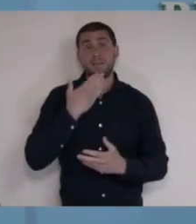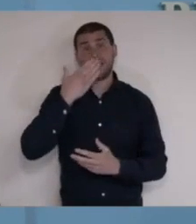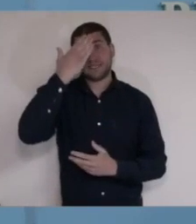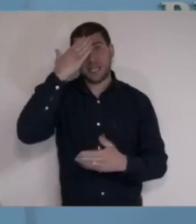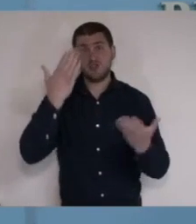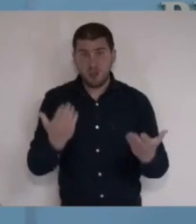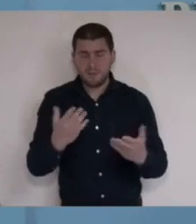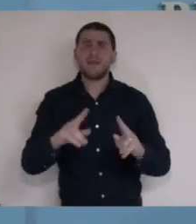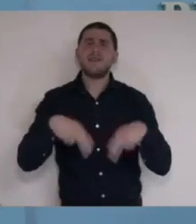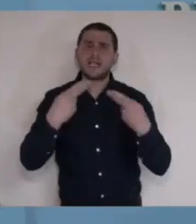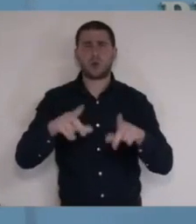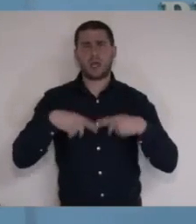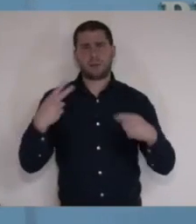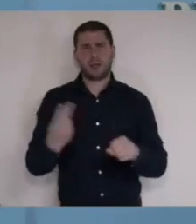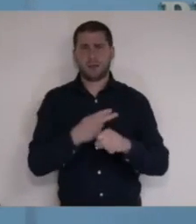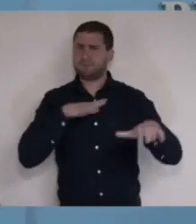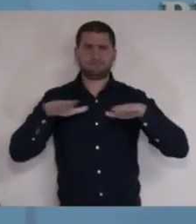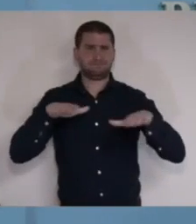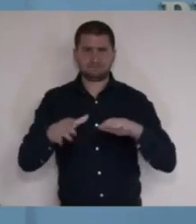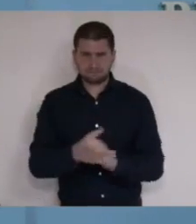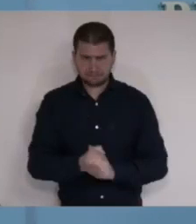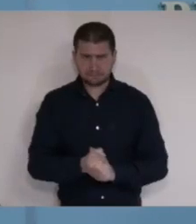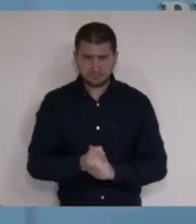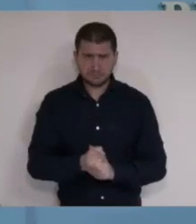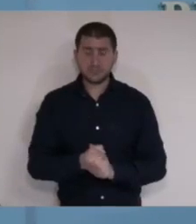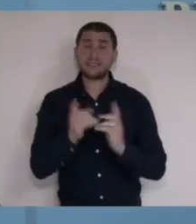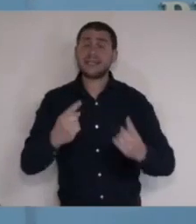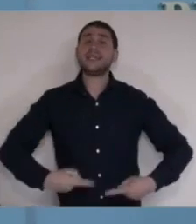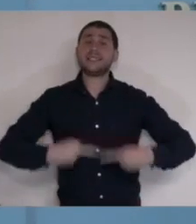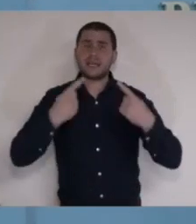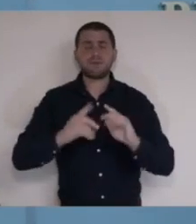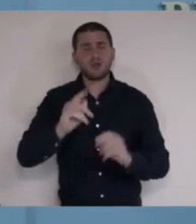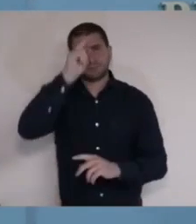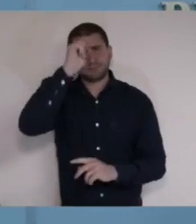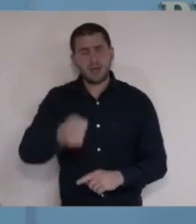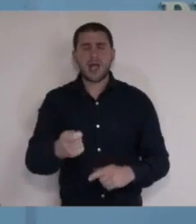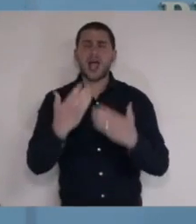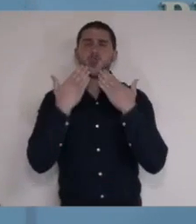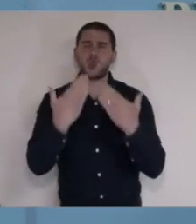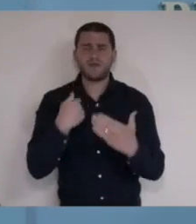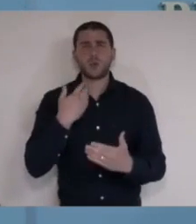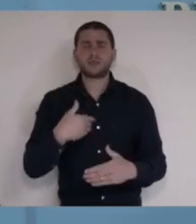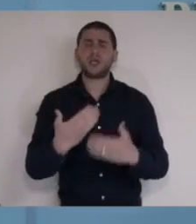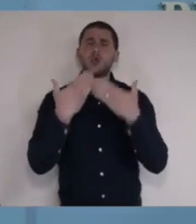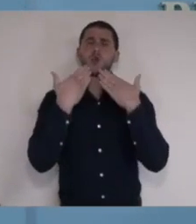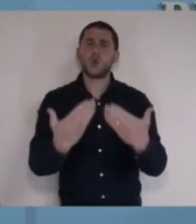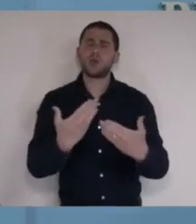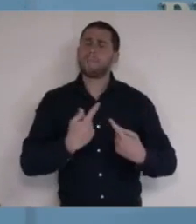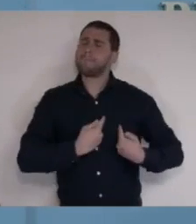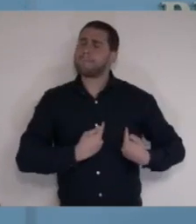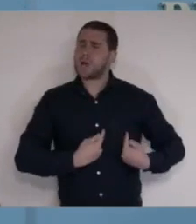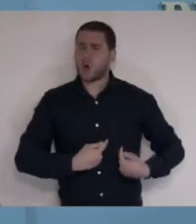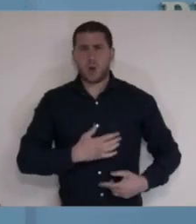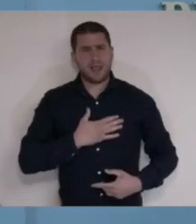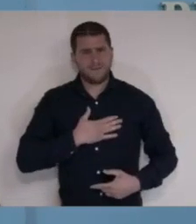השם, נחזור לחיים רגילים. אלה ימים של הכרת תודה, ואני רוצה להביע תודה מעומק